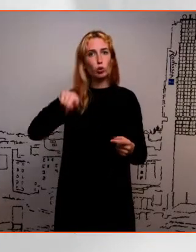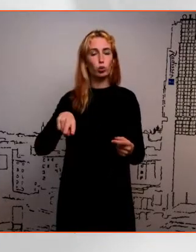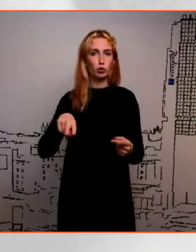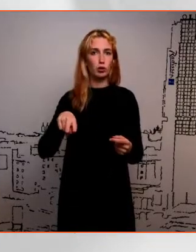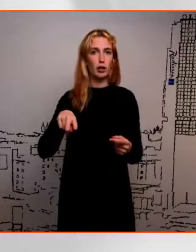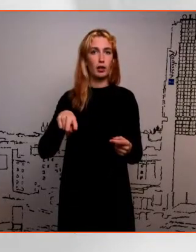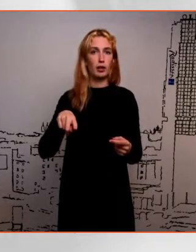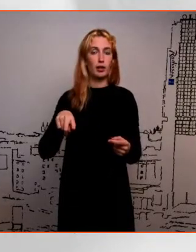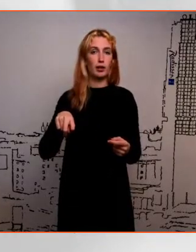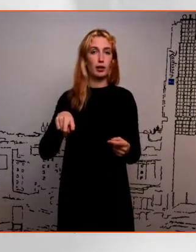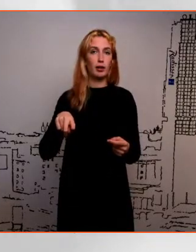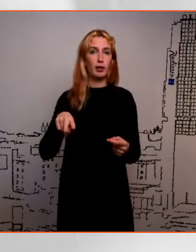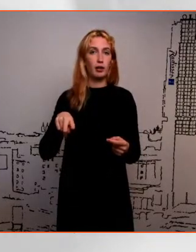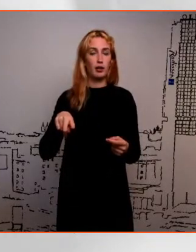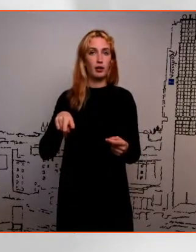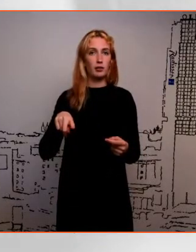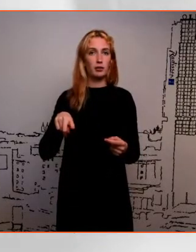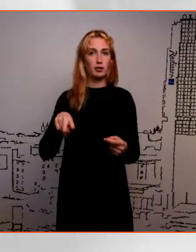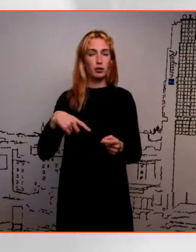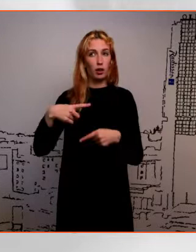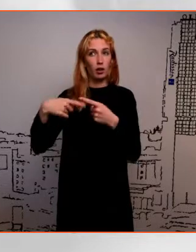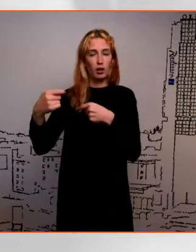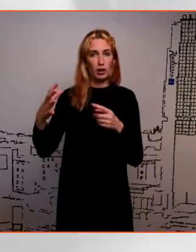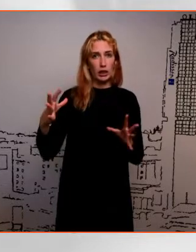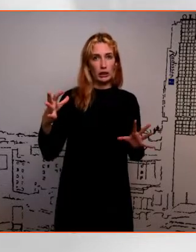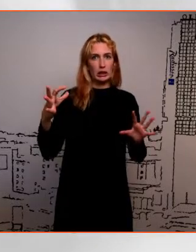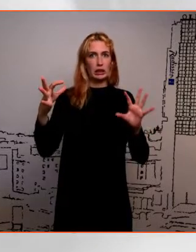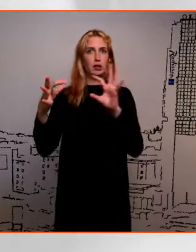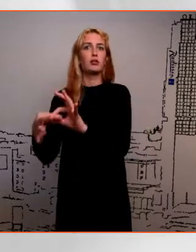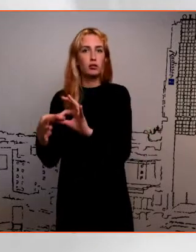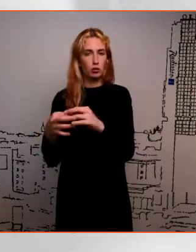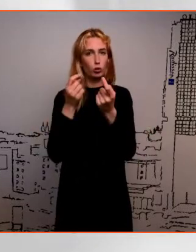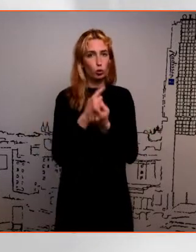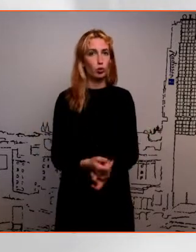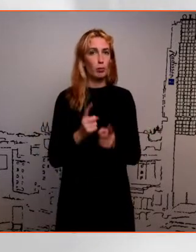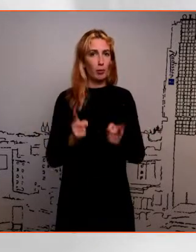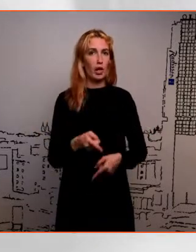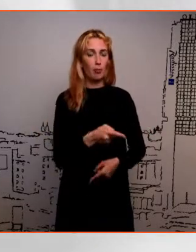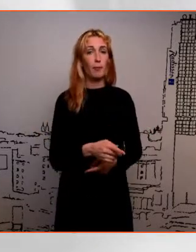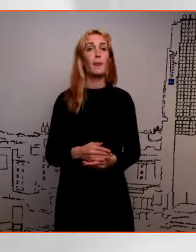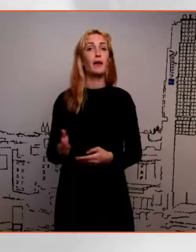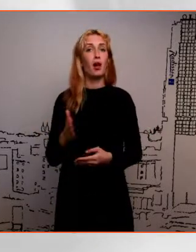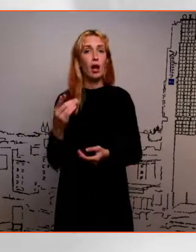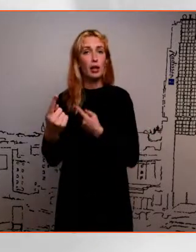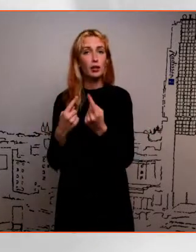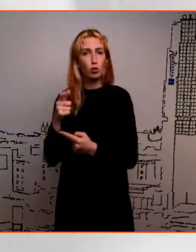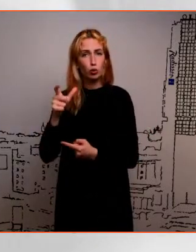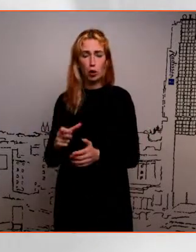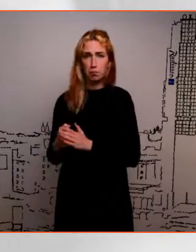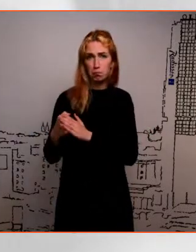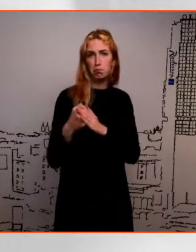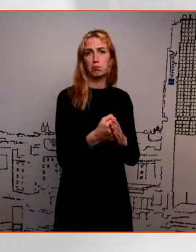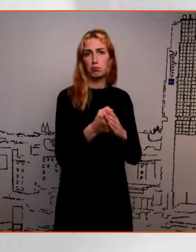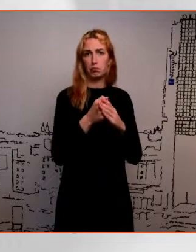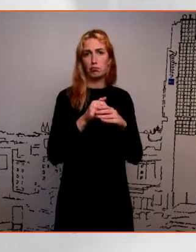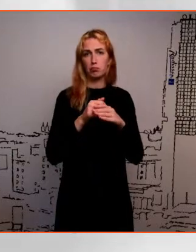sõitva vankri peale. Ja siin just selles mõttes kõrjärine ustaja ja ka konsultant võiks ole toeks, et millised